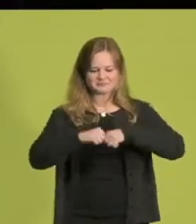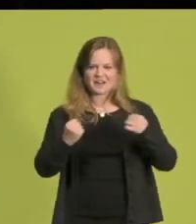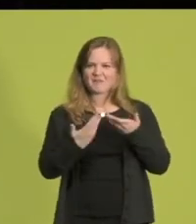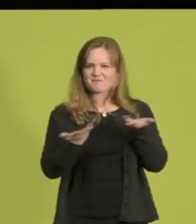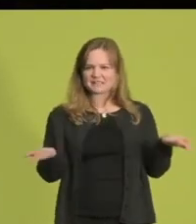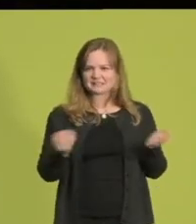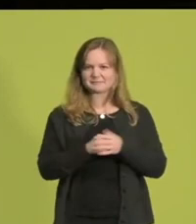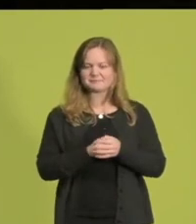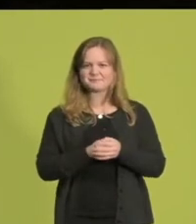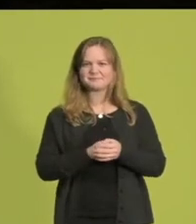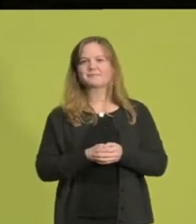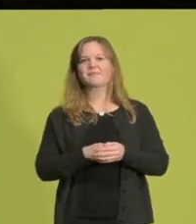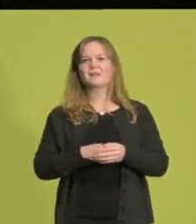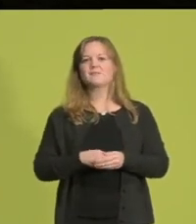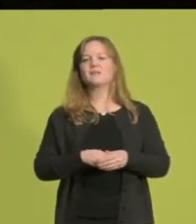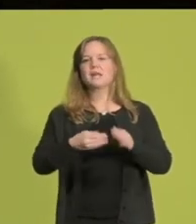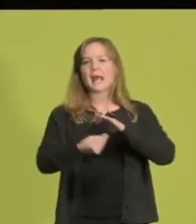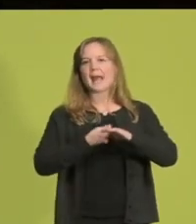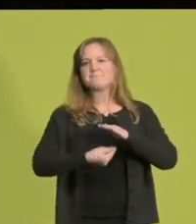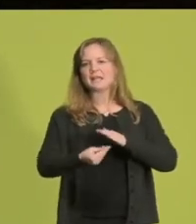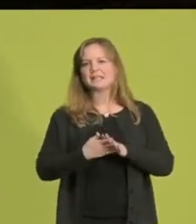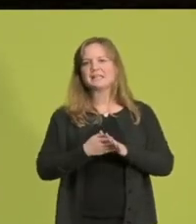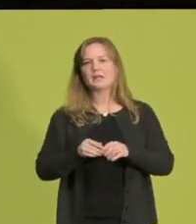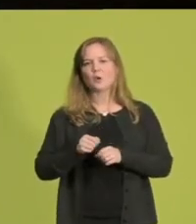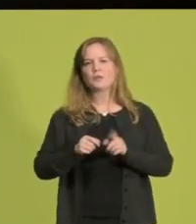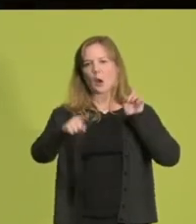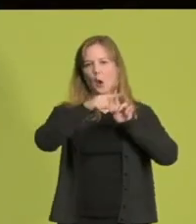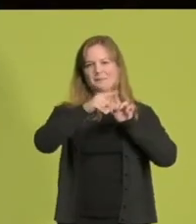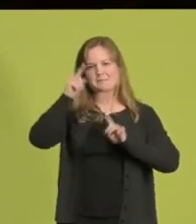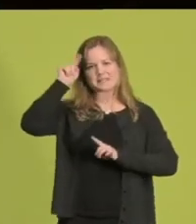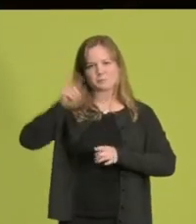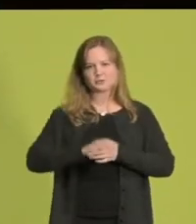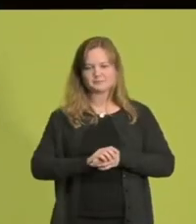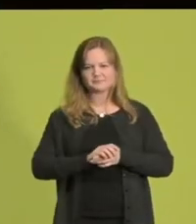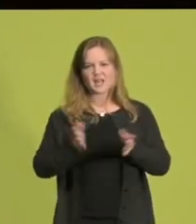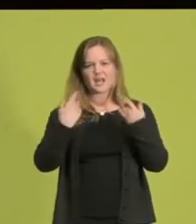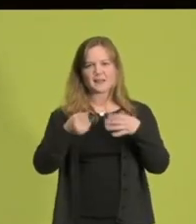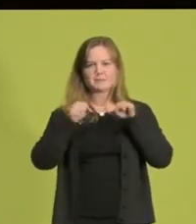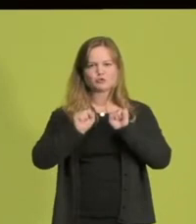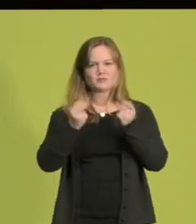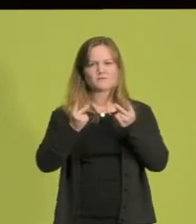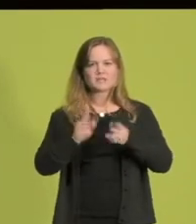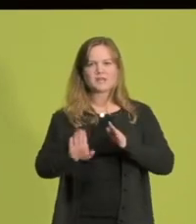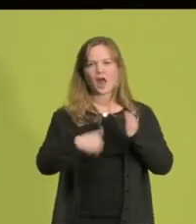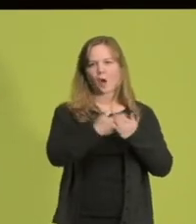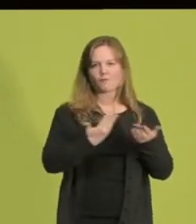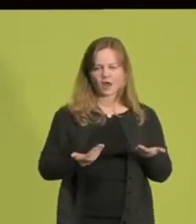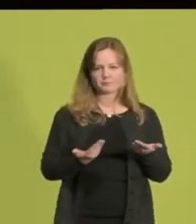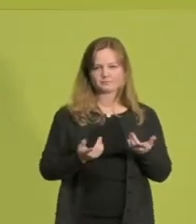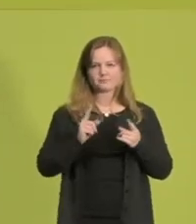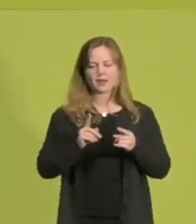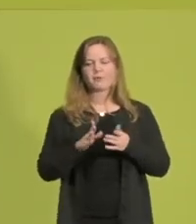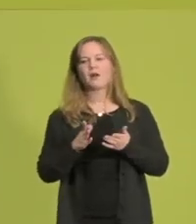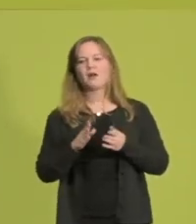Empathie und Optimismus. Klimaschutz ist eine echt wichtige Aufgabe, aber eine Aufgabe, die ich